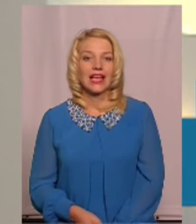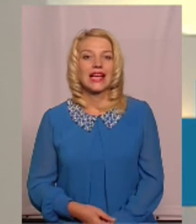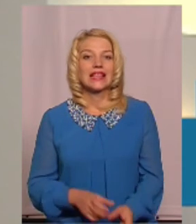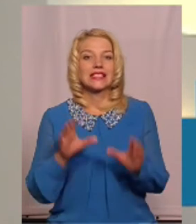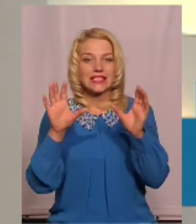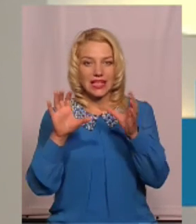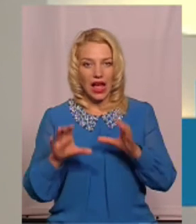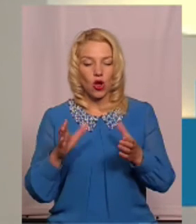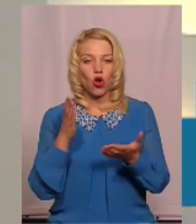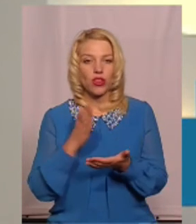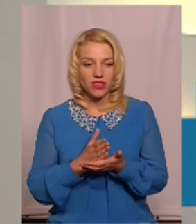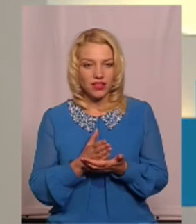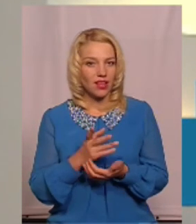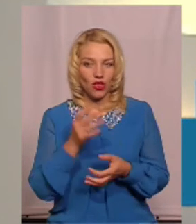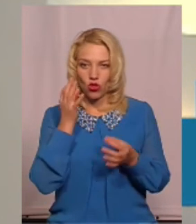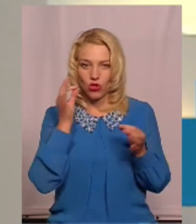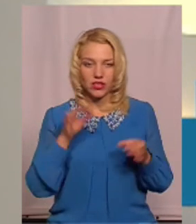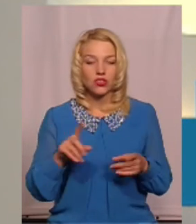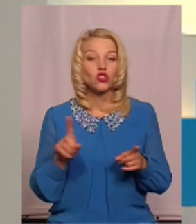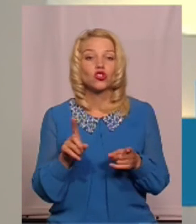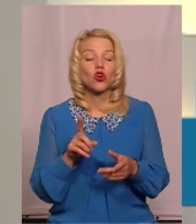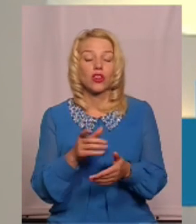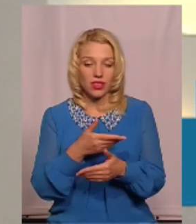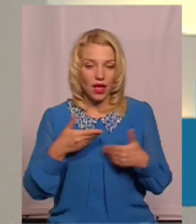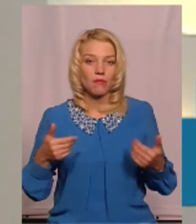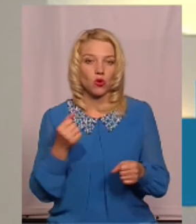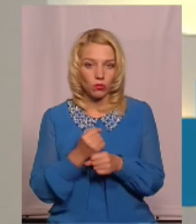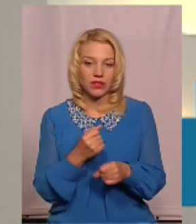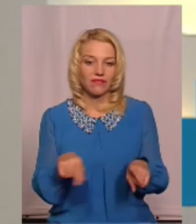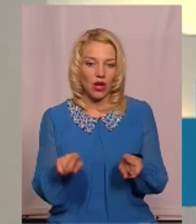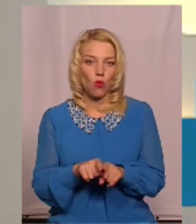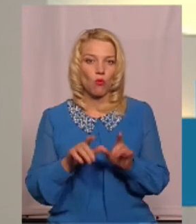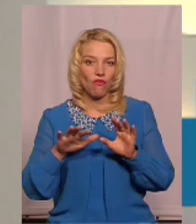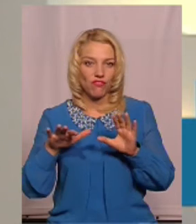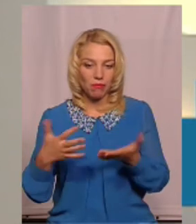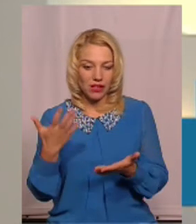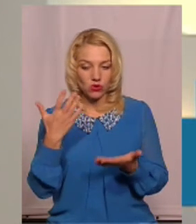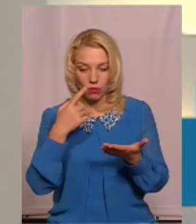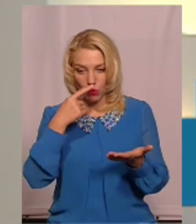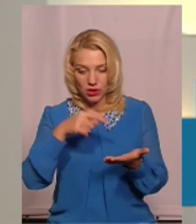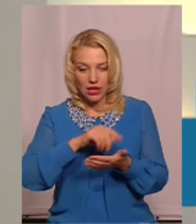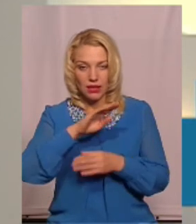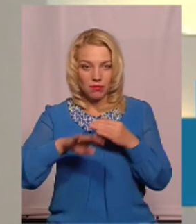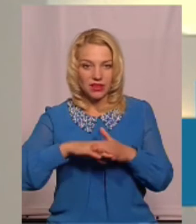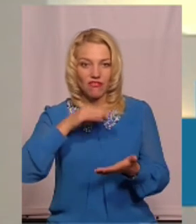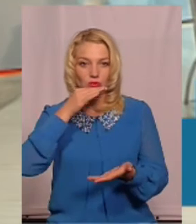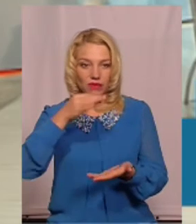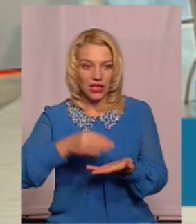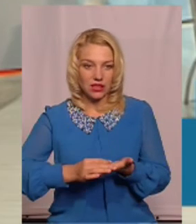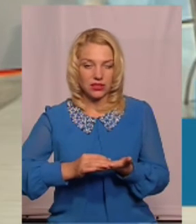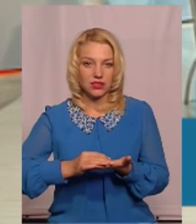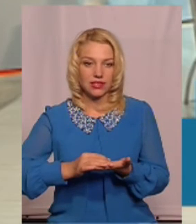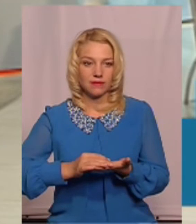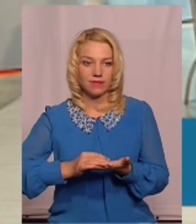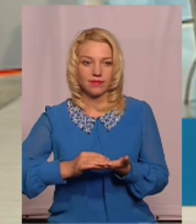але ж дій так не досконалені. Що робити в такому випадку? Якщо підпадає під відповідальність, то